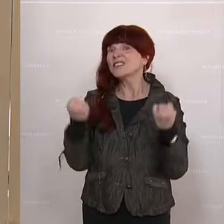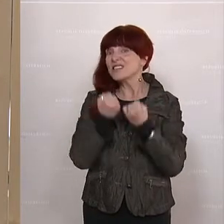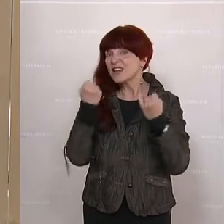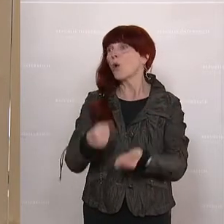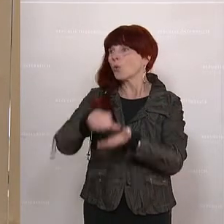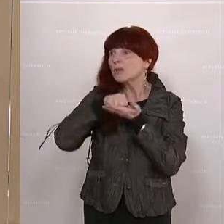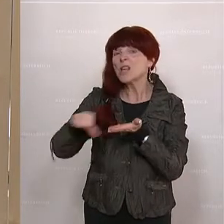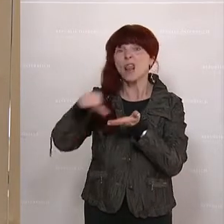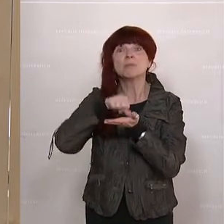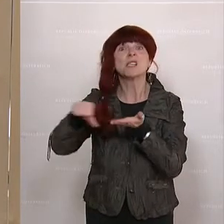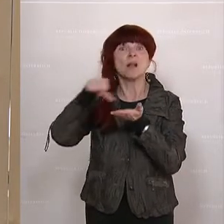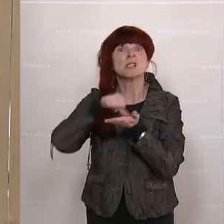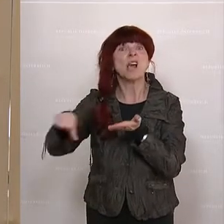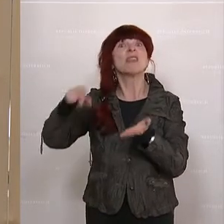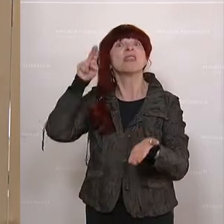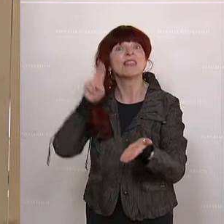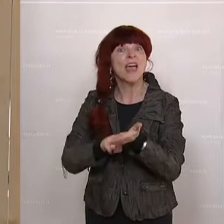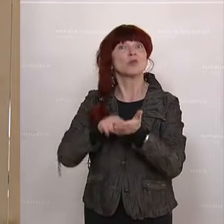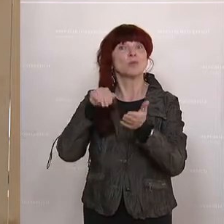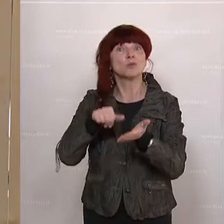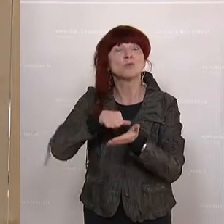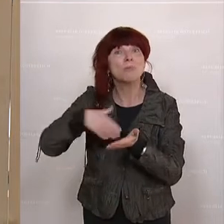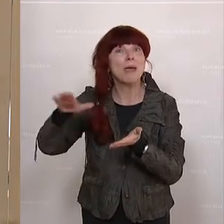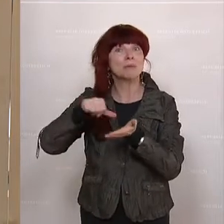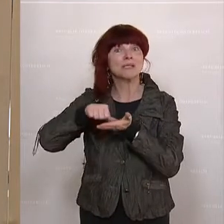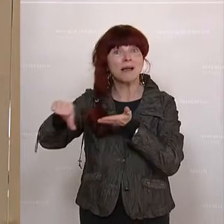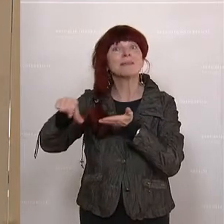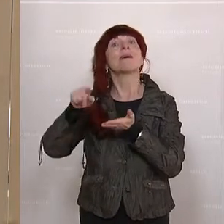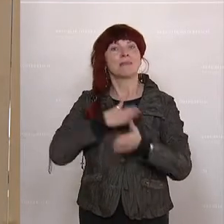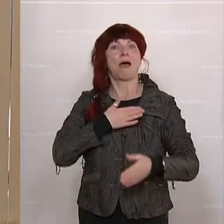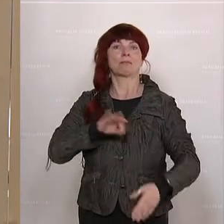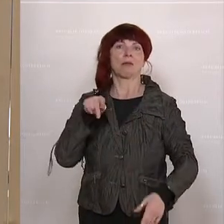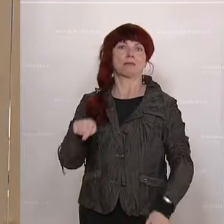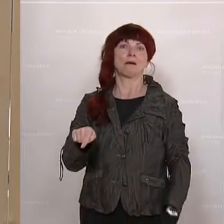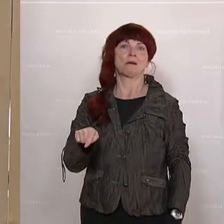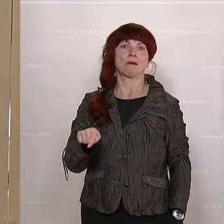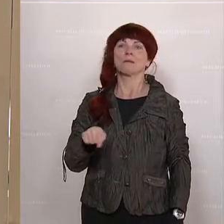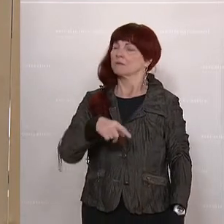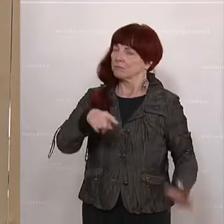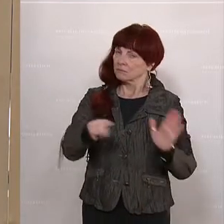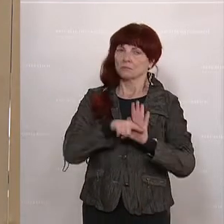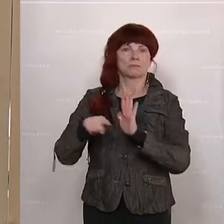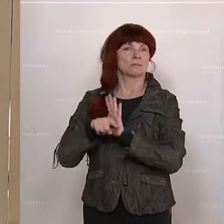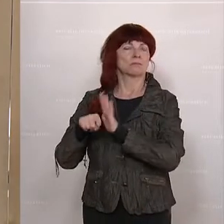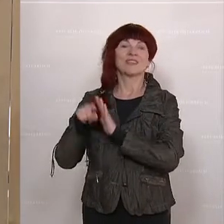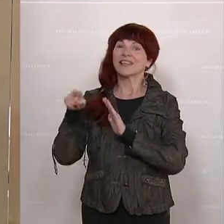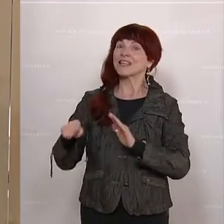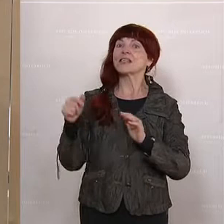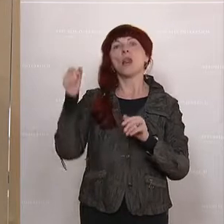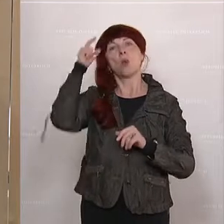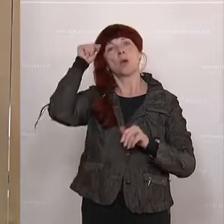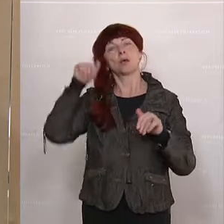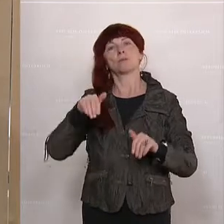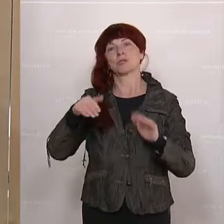benachteiligt, meine sehr verehrten Damen und Herren. Und deswegen muss man in diese Logik eingreifen und die Regeln verändern. Und dafür